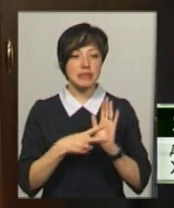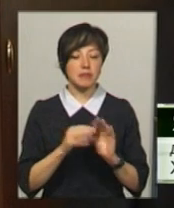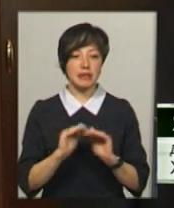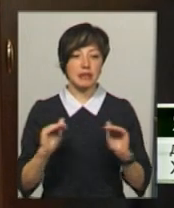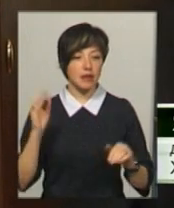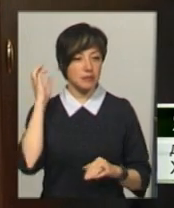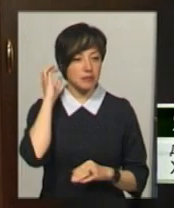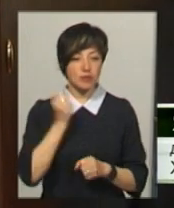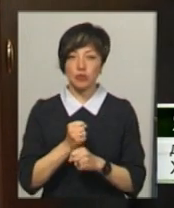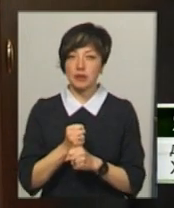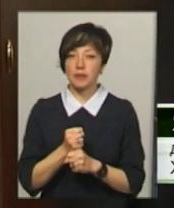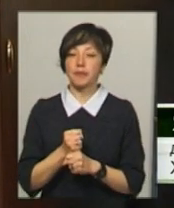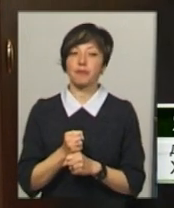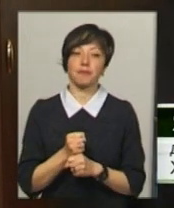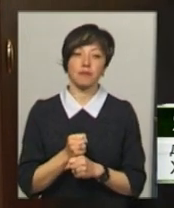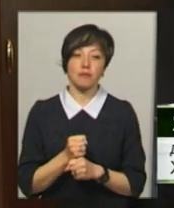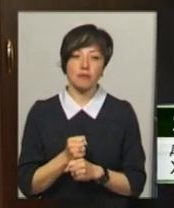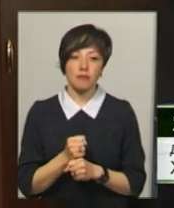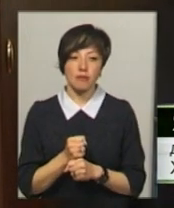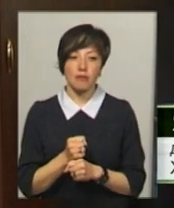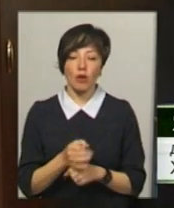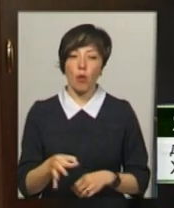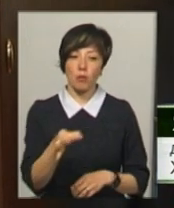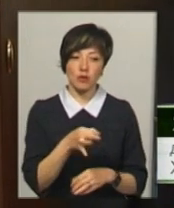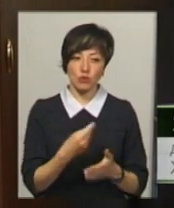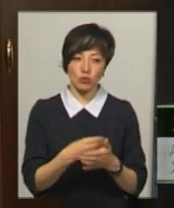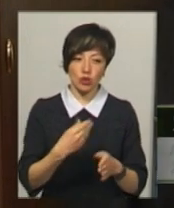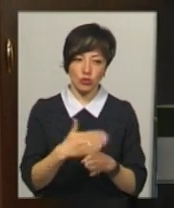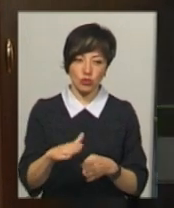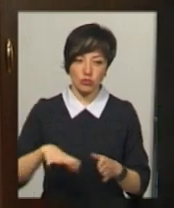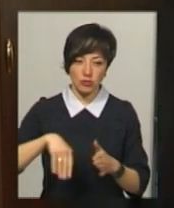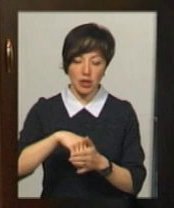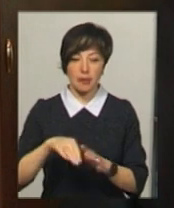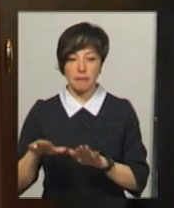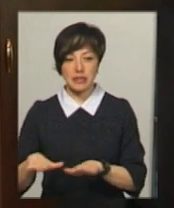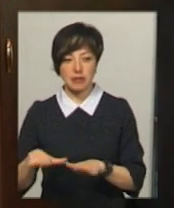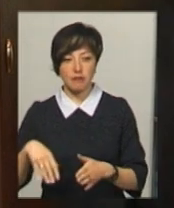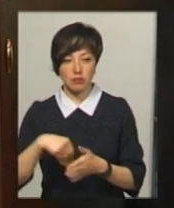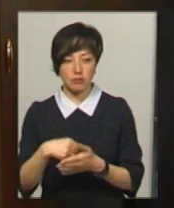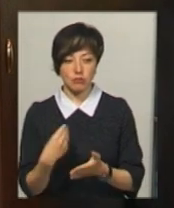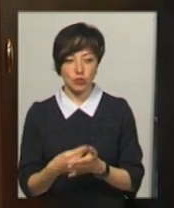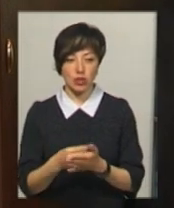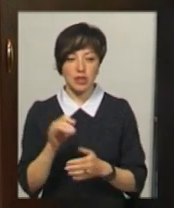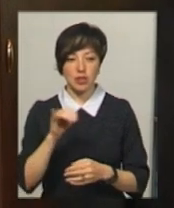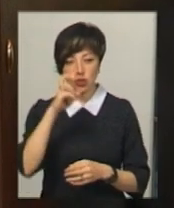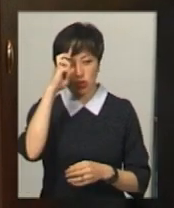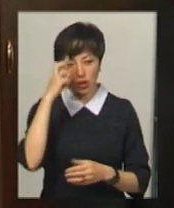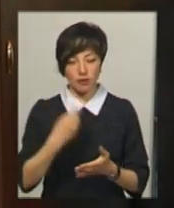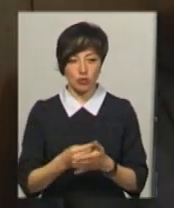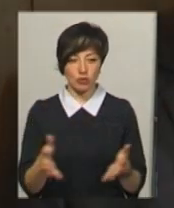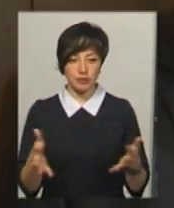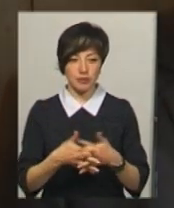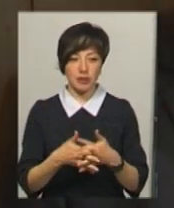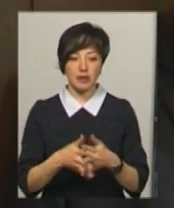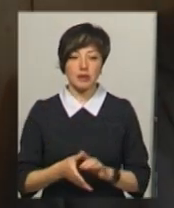з обласного бюджету, частково, частково місцевих бюджетів і державний бюджет.